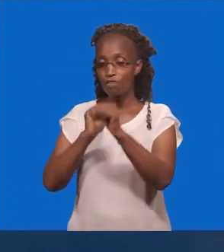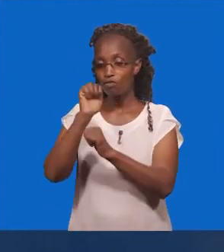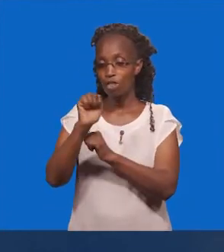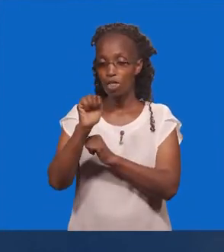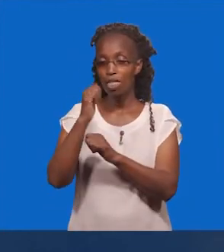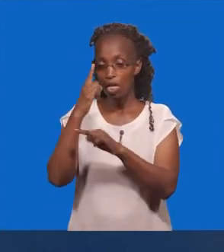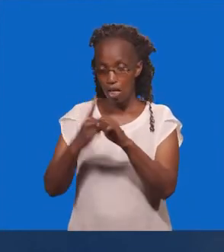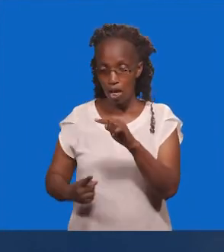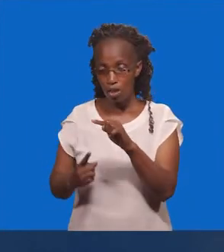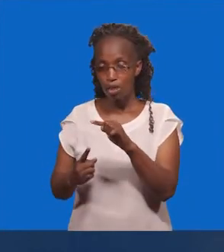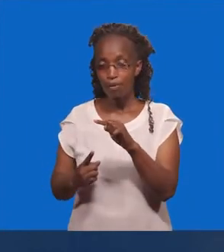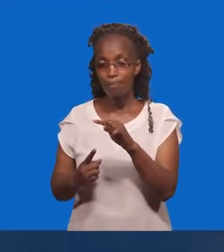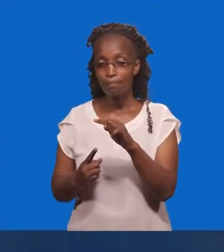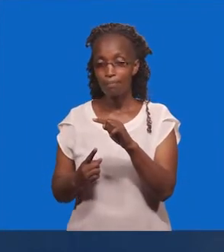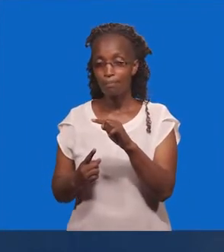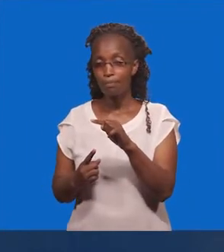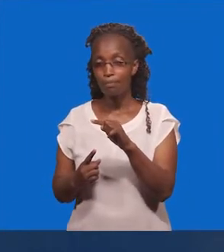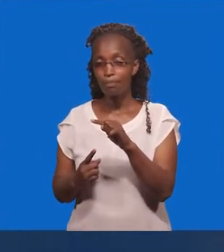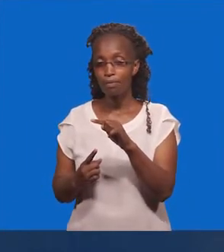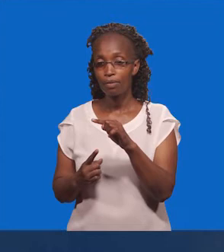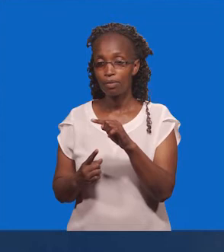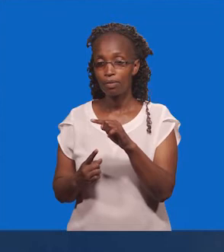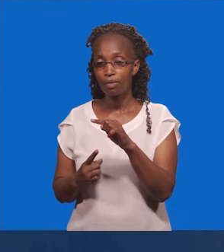Na Ukaweza Kurudisha Mtumishu Wako Ezekia